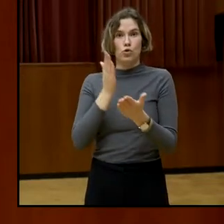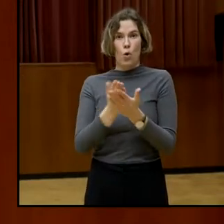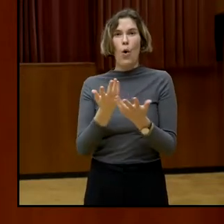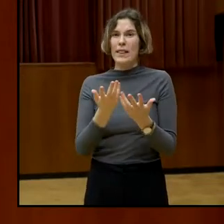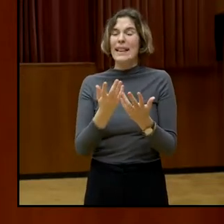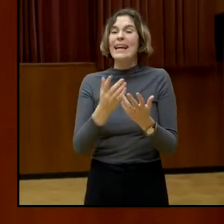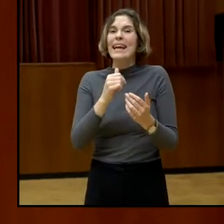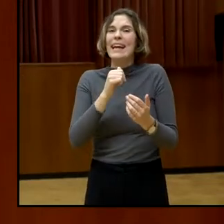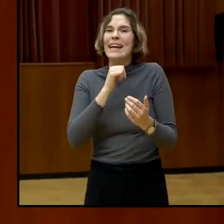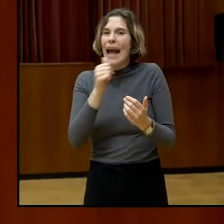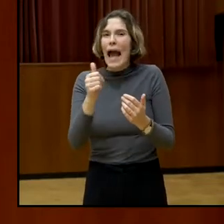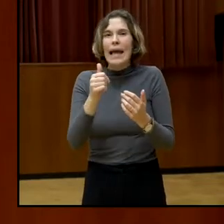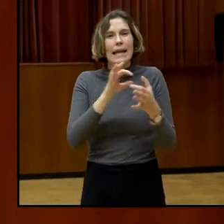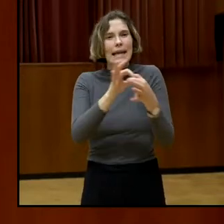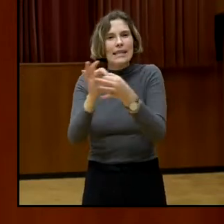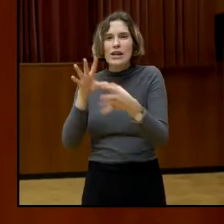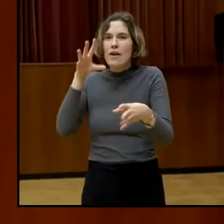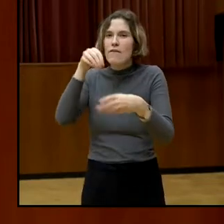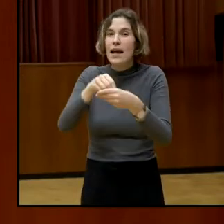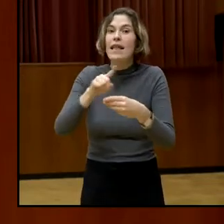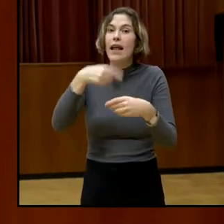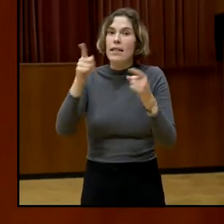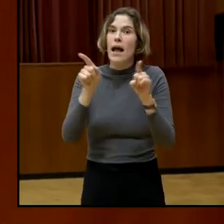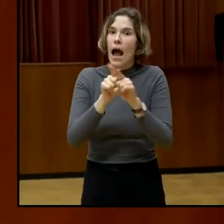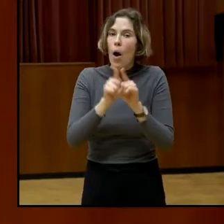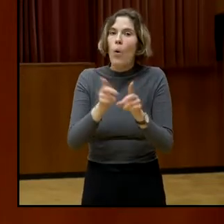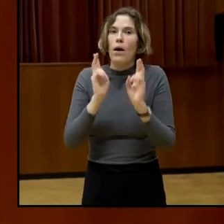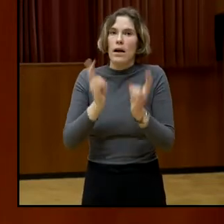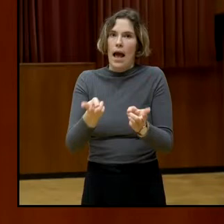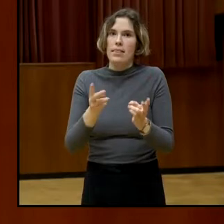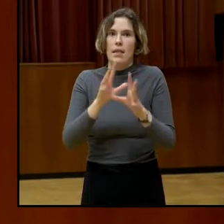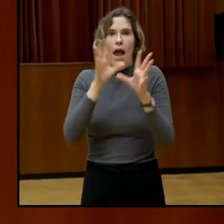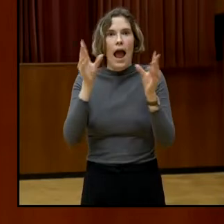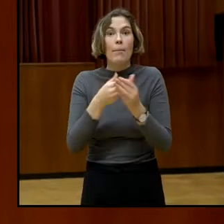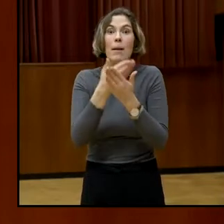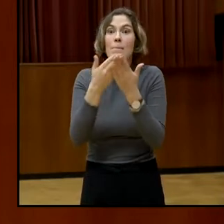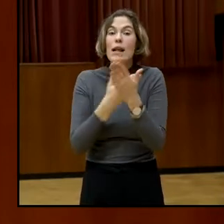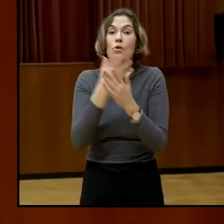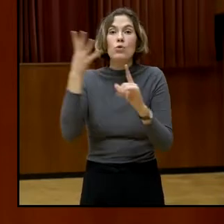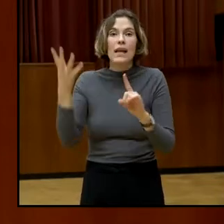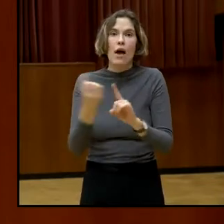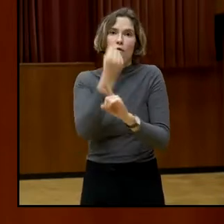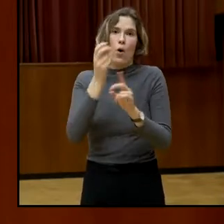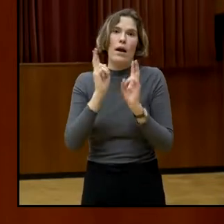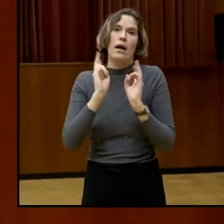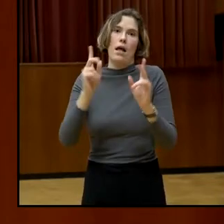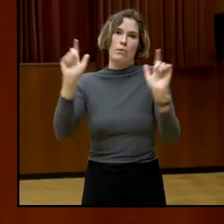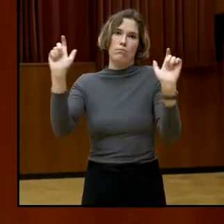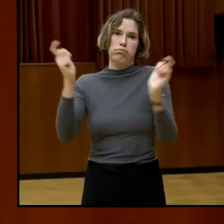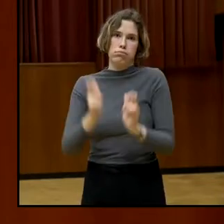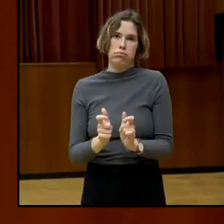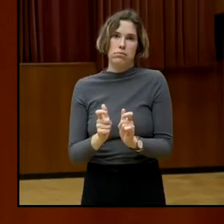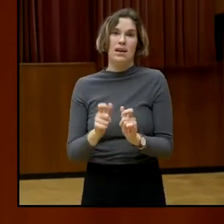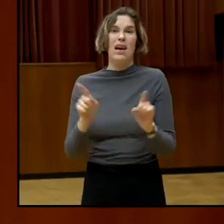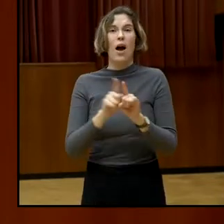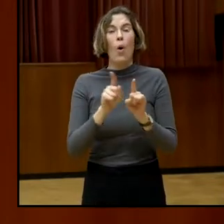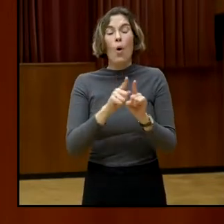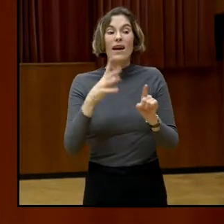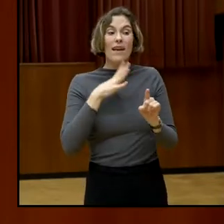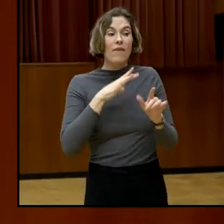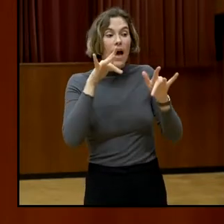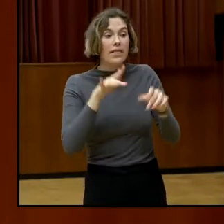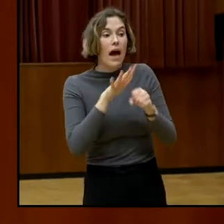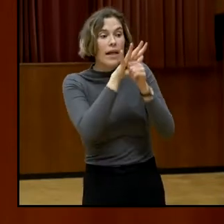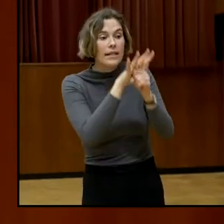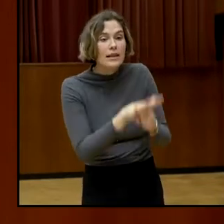Zugehörigkeit wird gehemmt. Die Gefahr der Diskriminierung in unterschiedlichen Lebensbereichen, wie etwa am Arbeitsmarkt oder am Wohnungsmarkt, wird